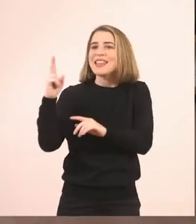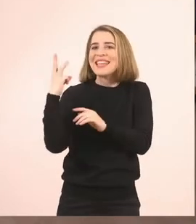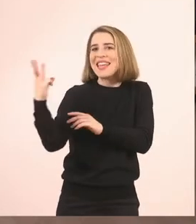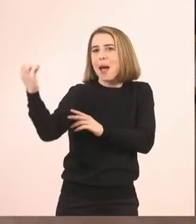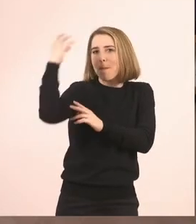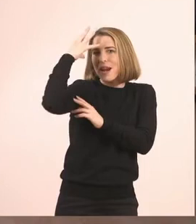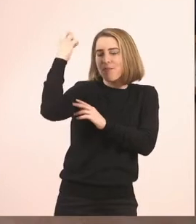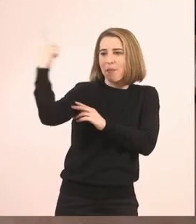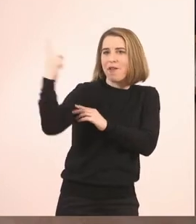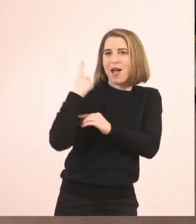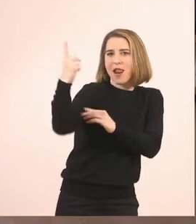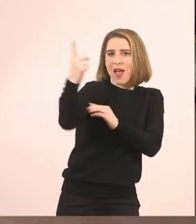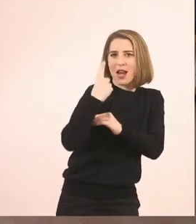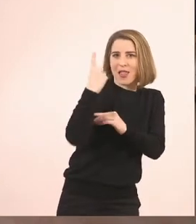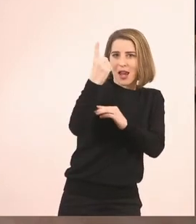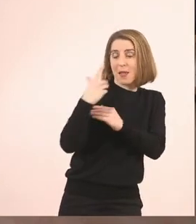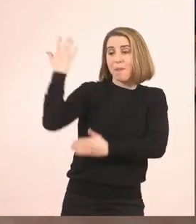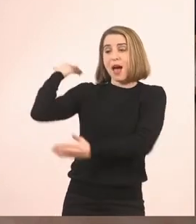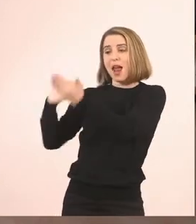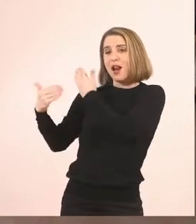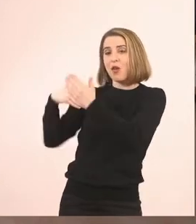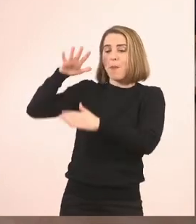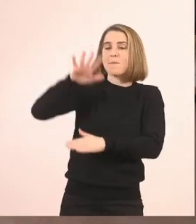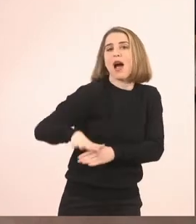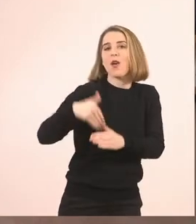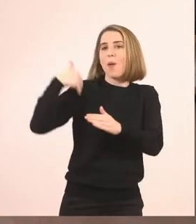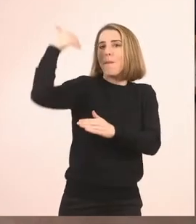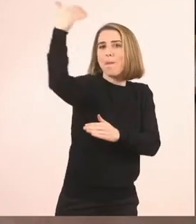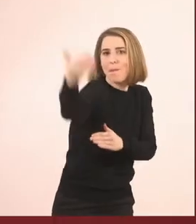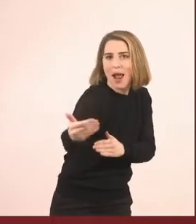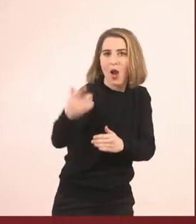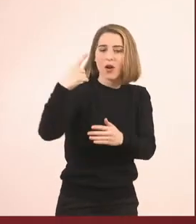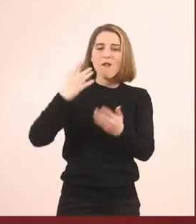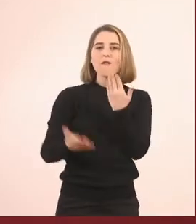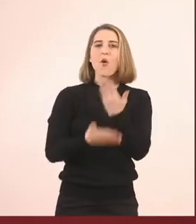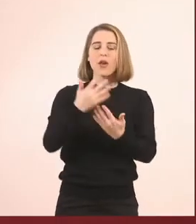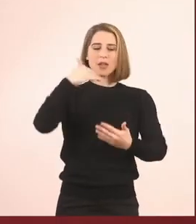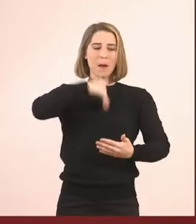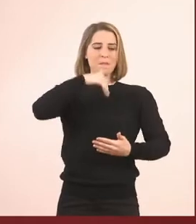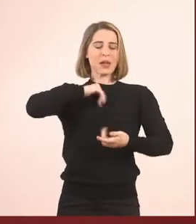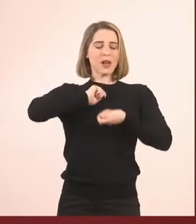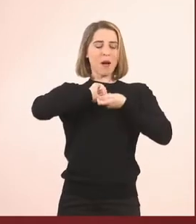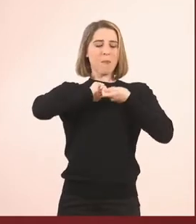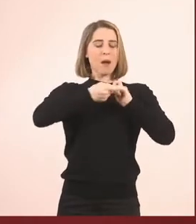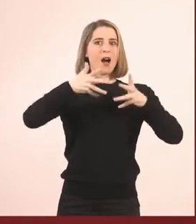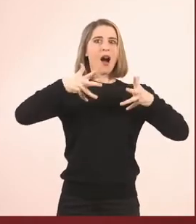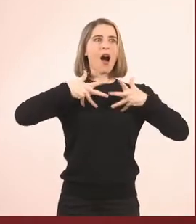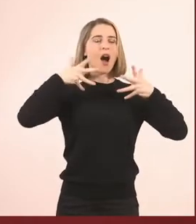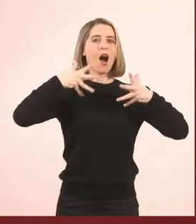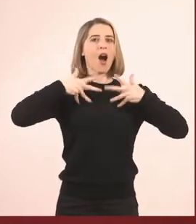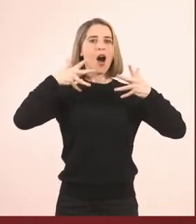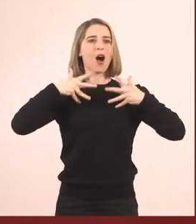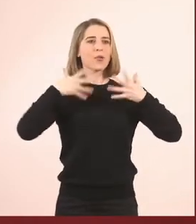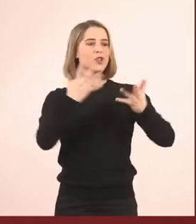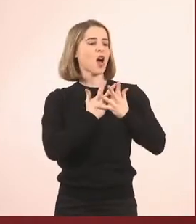παρελθόντος, του παρόντος και του μέλλοντος. Και τον κάνανε να αλλάξει, να γίνει πιο χαρούμενος και να ακτιμάει τον κόσμο και να